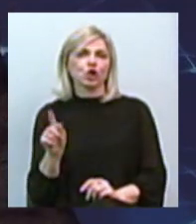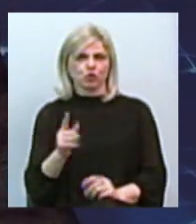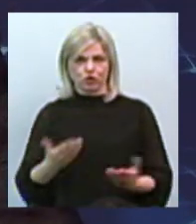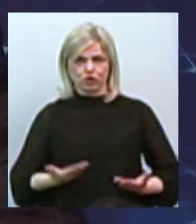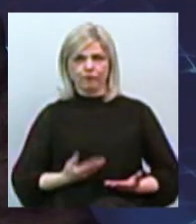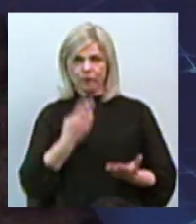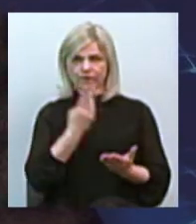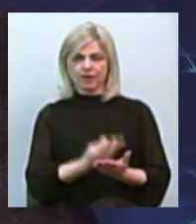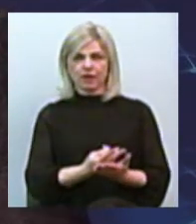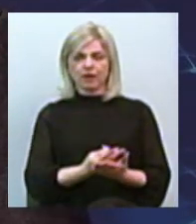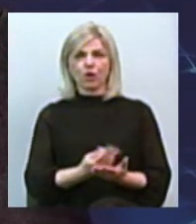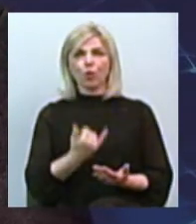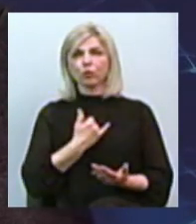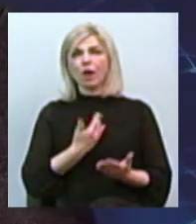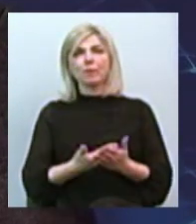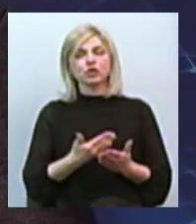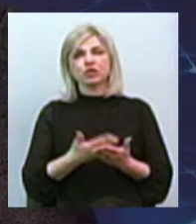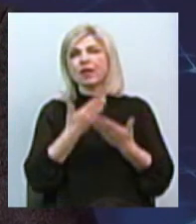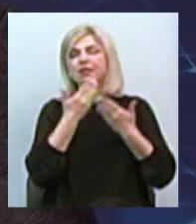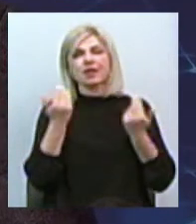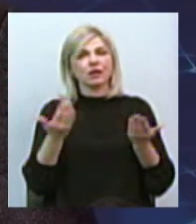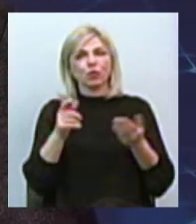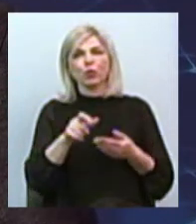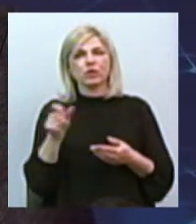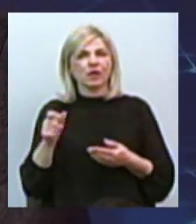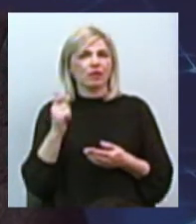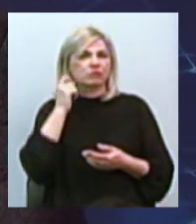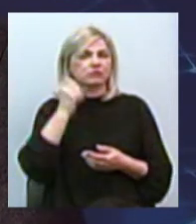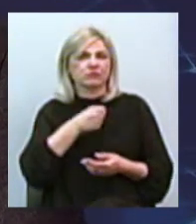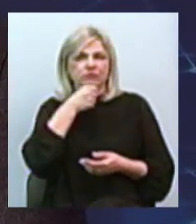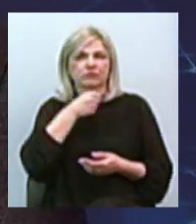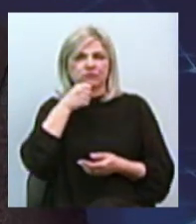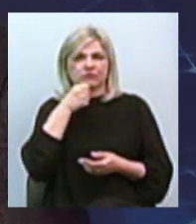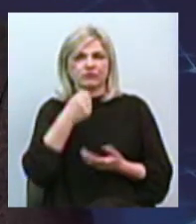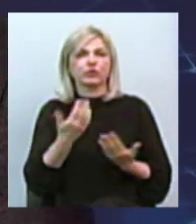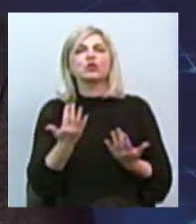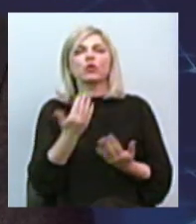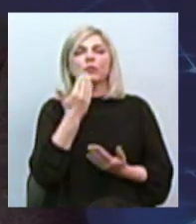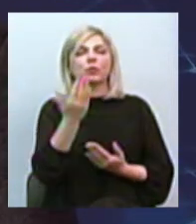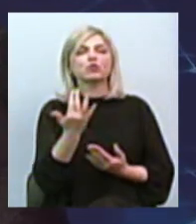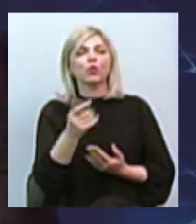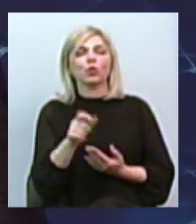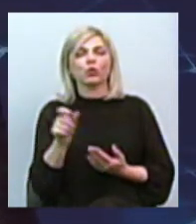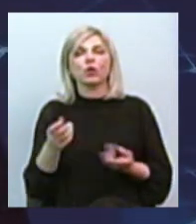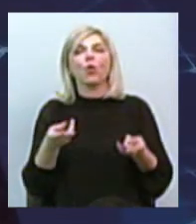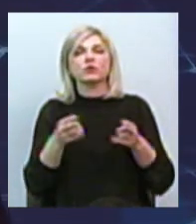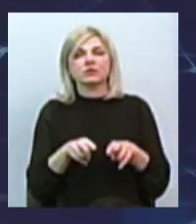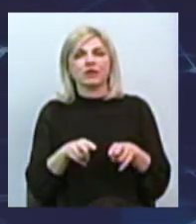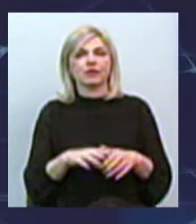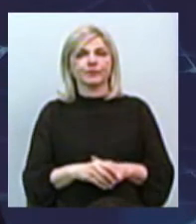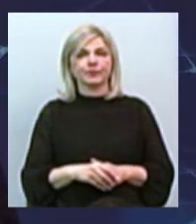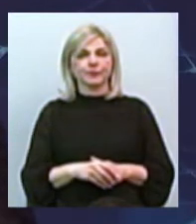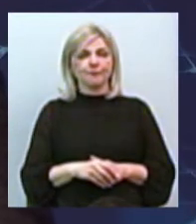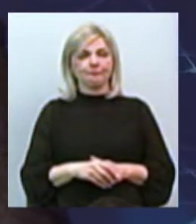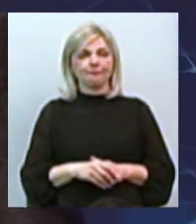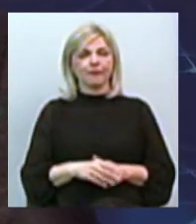смачте, у нас почте не осталось вже цього поколення. У нас... Скільки зараз на Миколаївщині тих, хто... Майя справді ще